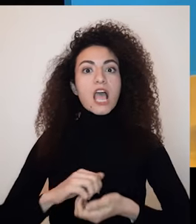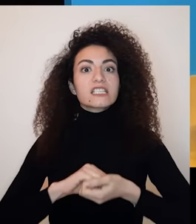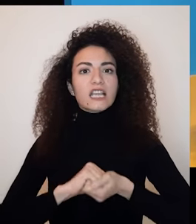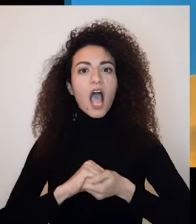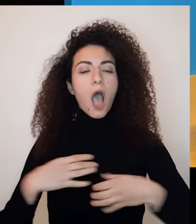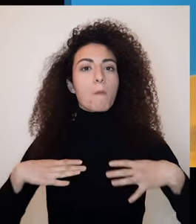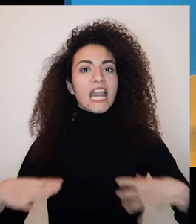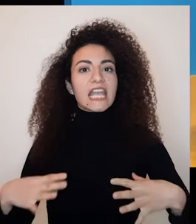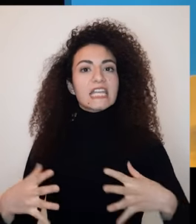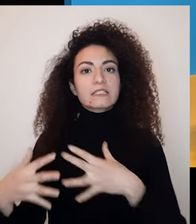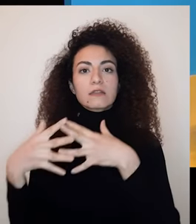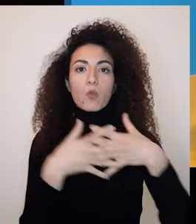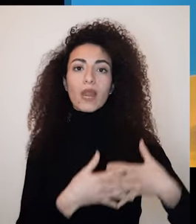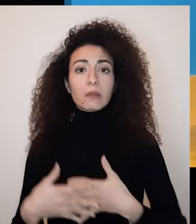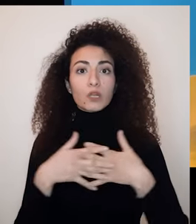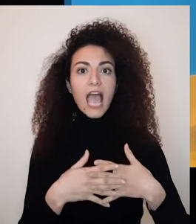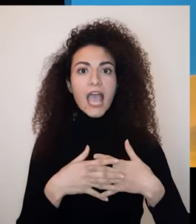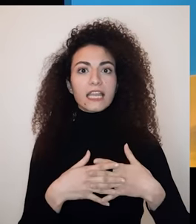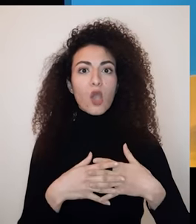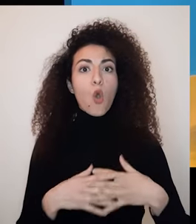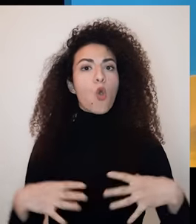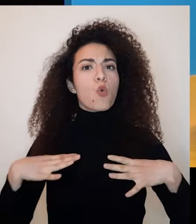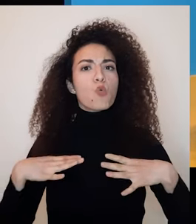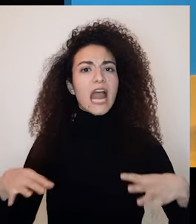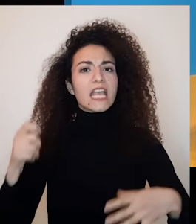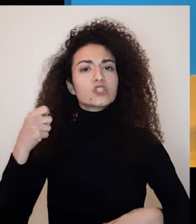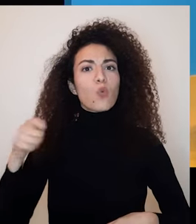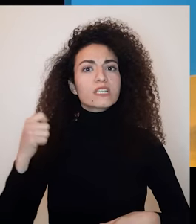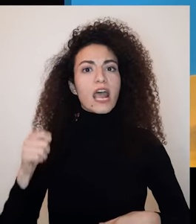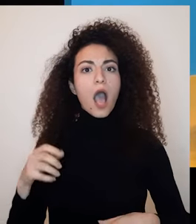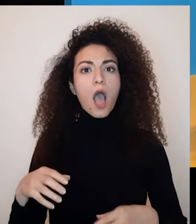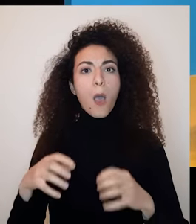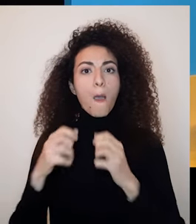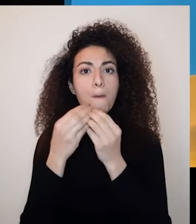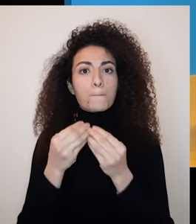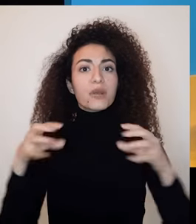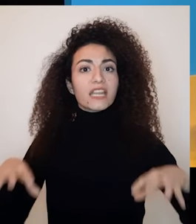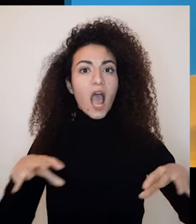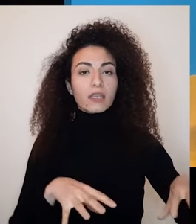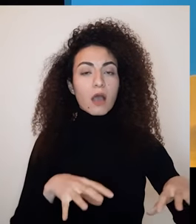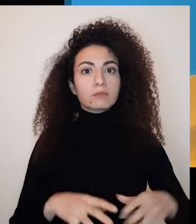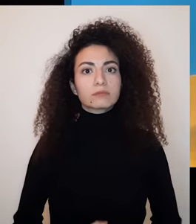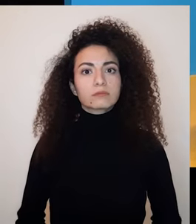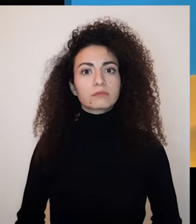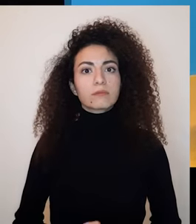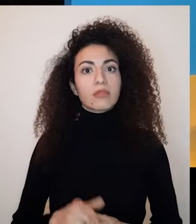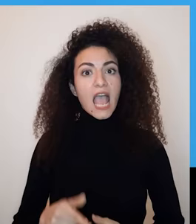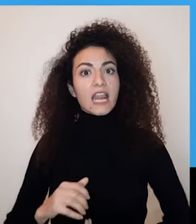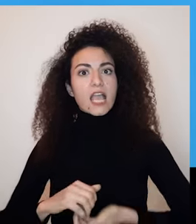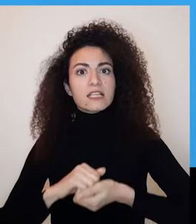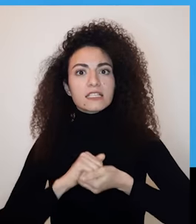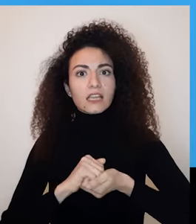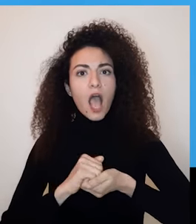كانت الصداقة بين فرانكلين روسفيلد رئيس الولايات المتحدة بهذاك الوقت ووينستون تيرتر رئيس وزراء بريطانيا